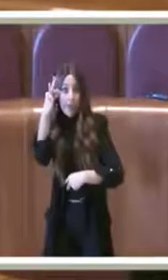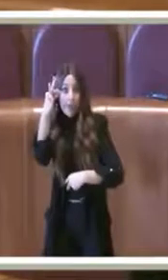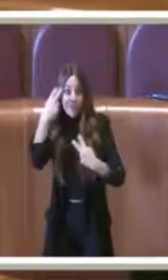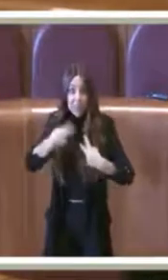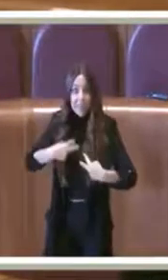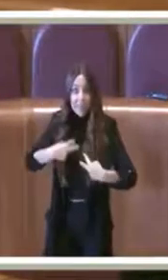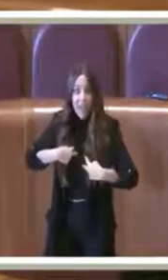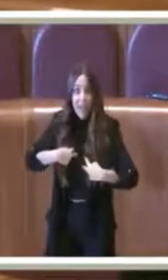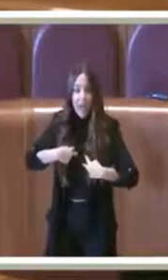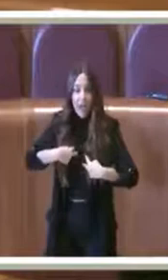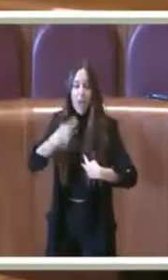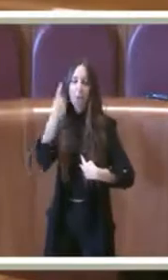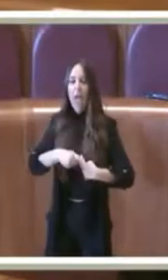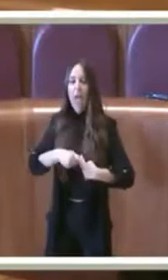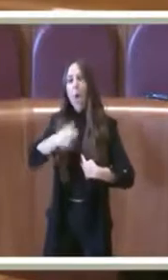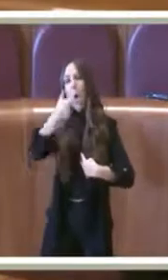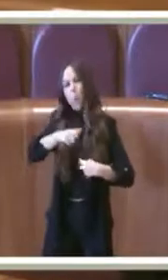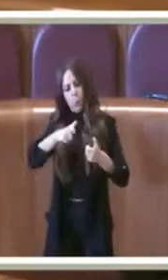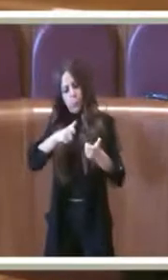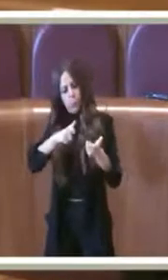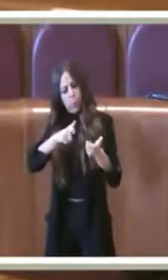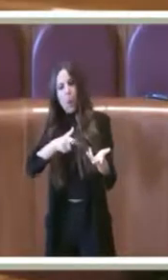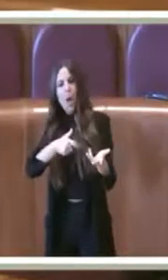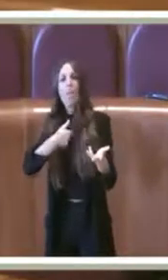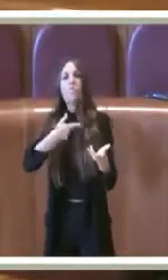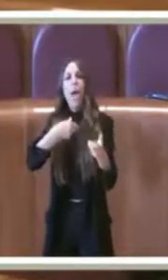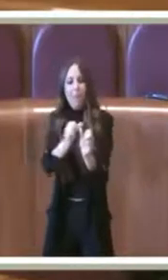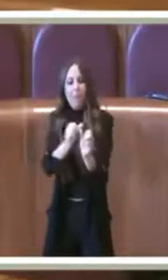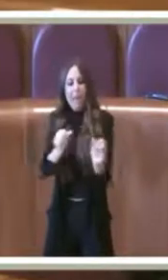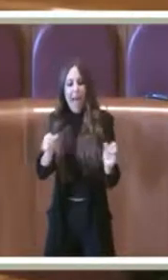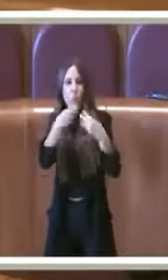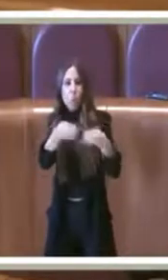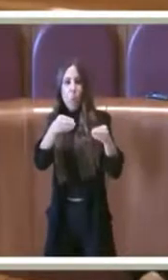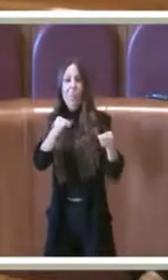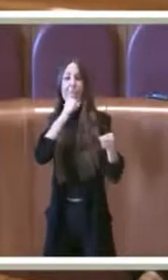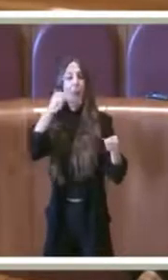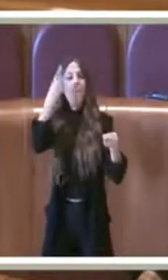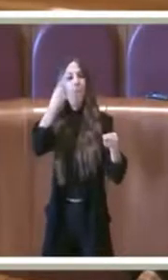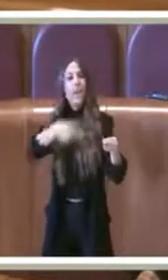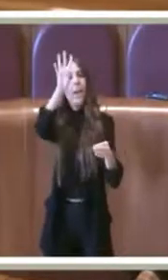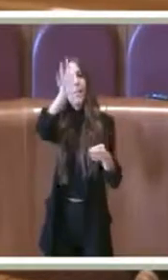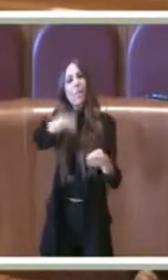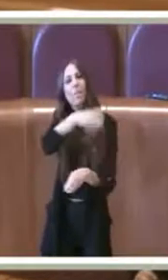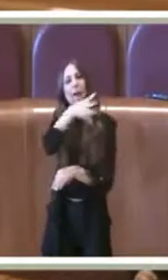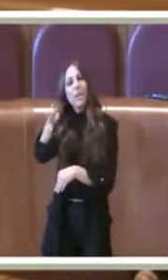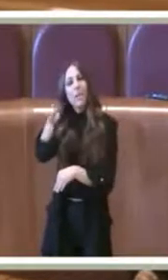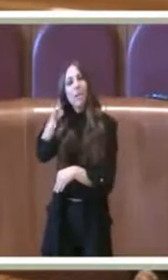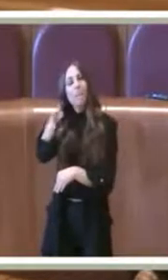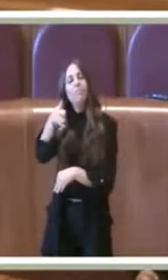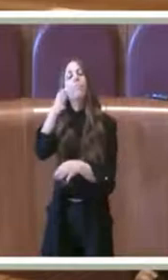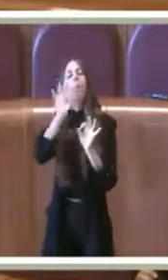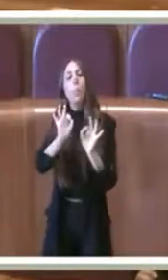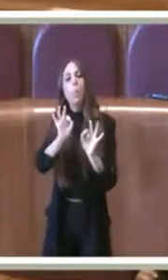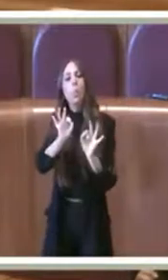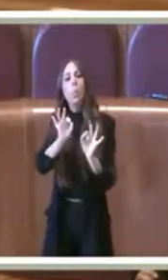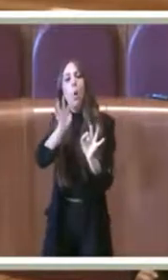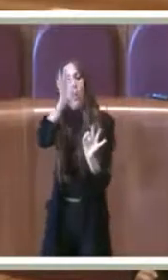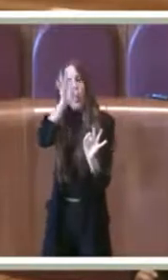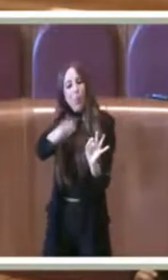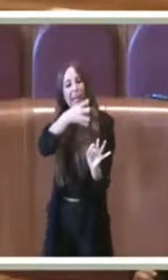questi sono i motivi che sono alla base di questo strumento di pianificazione che sono i piani di